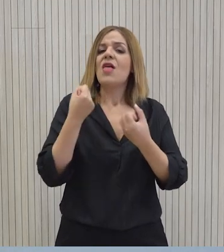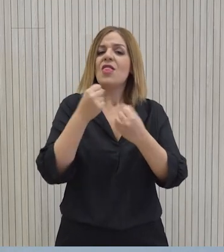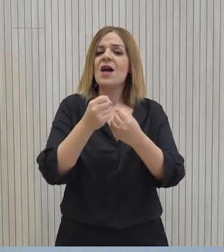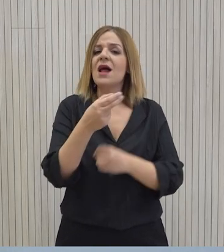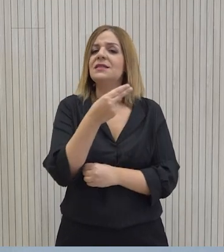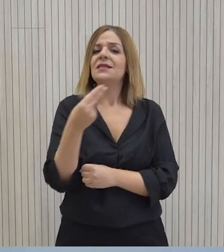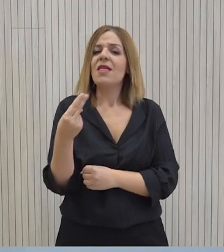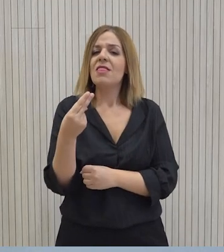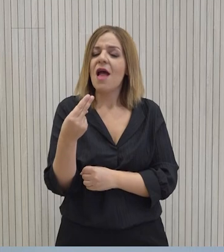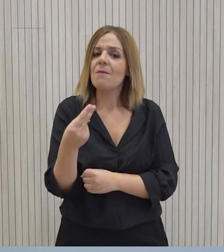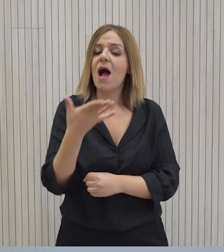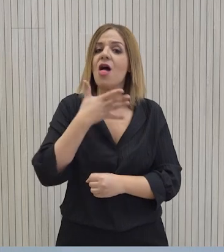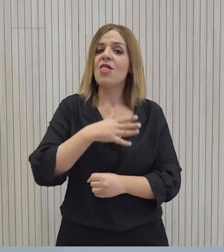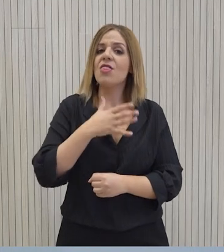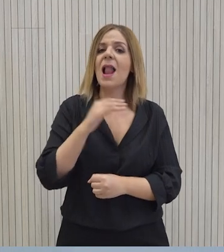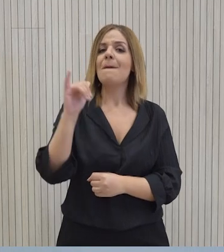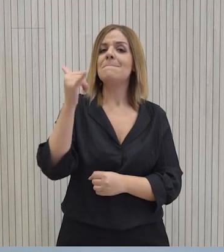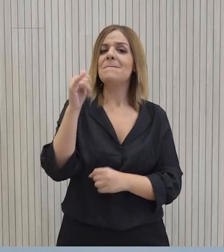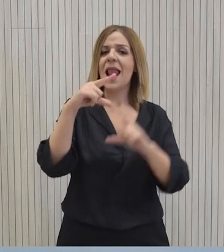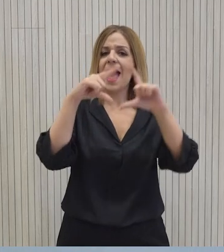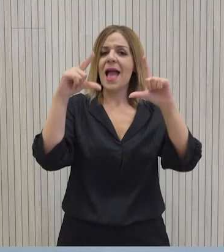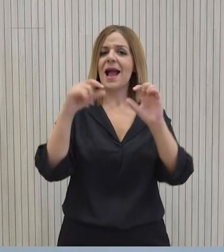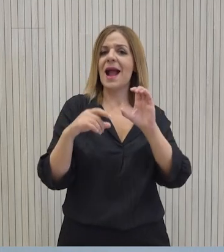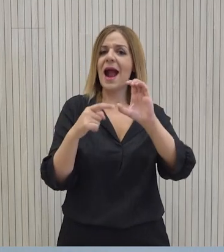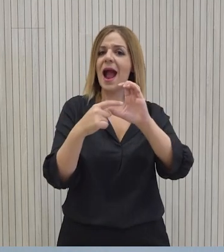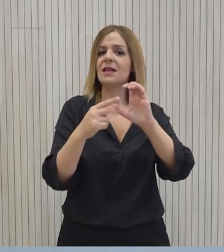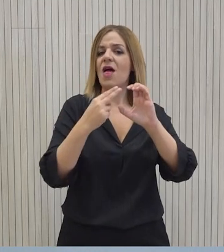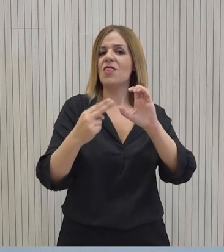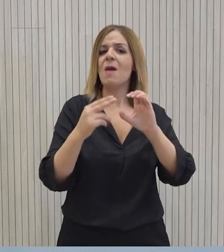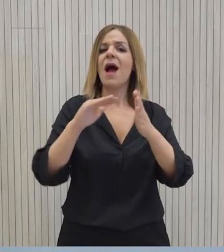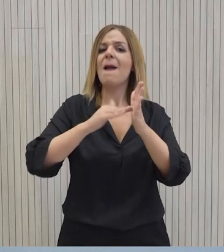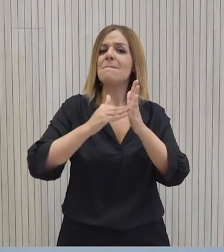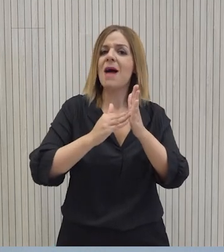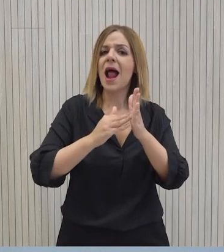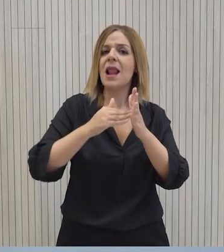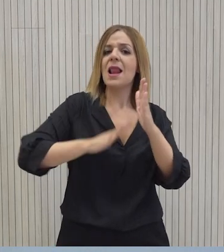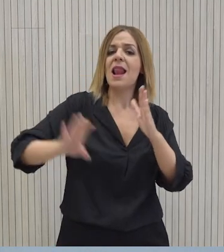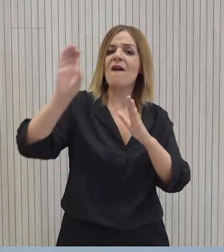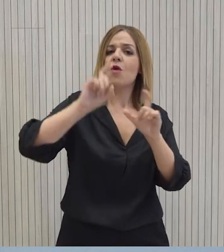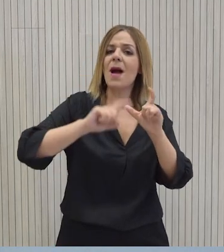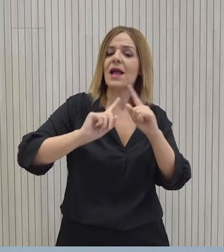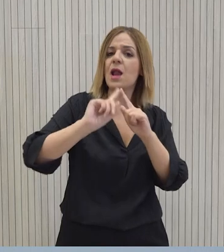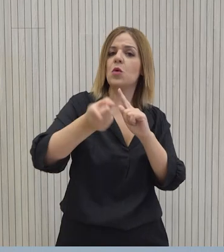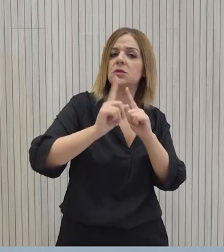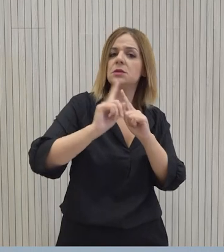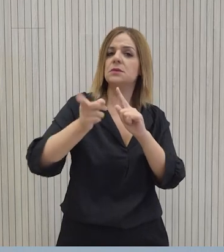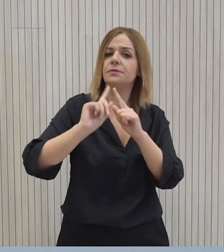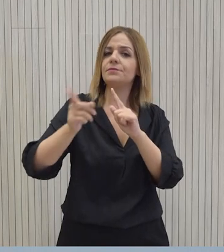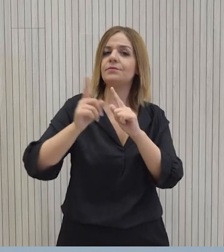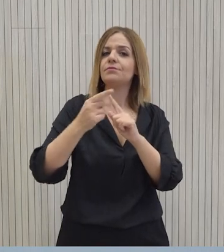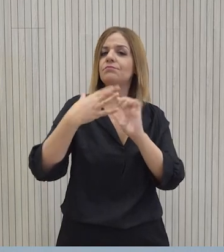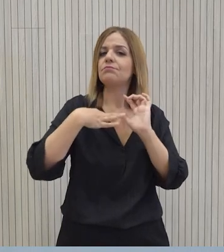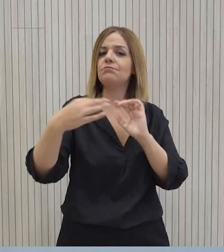την υιοθέτηση και εφαρμογή της Μπλε Κάρτας για διευκόλυνση της διακίνησης των εργαζομένων εντός της Ευρωπαϊκής Ένωσης που στόχο έχει την